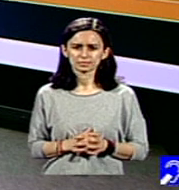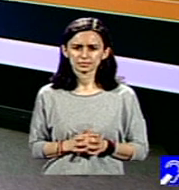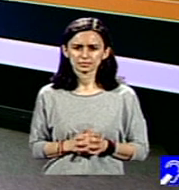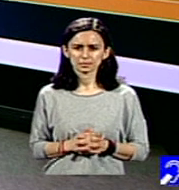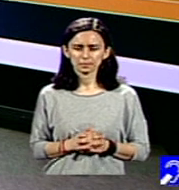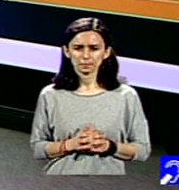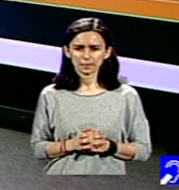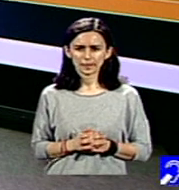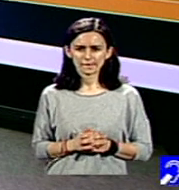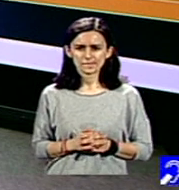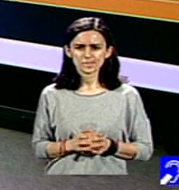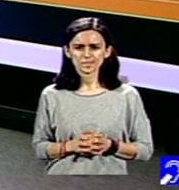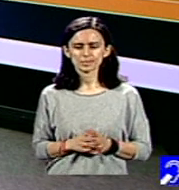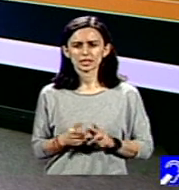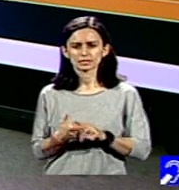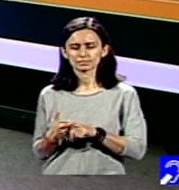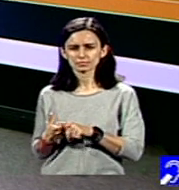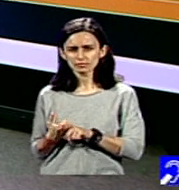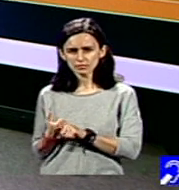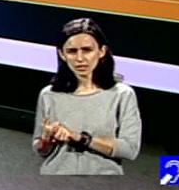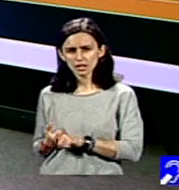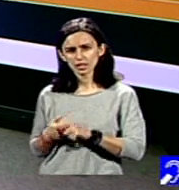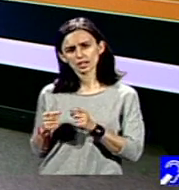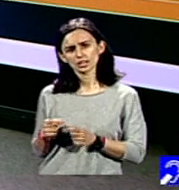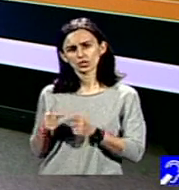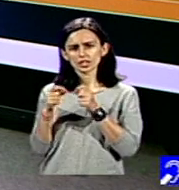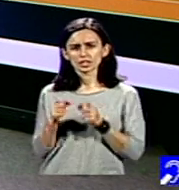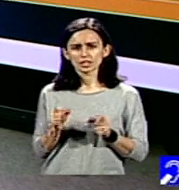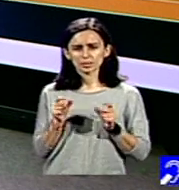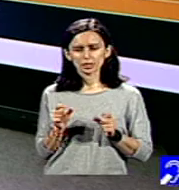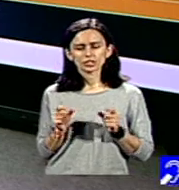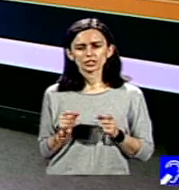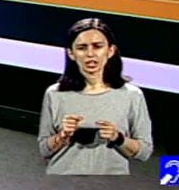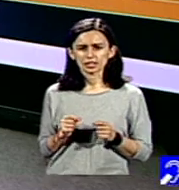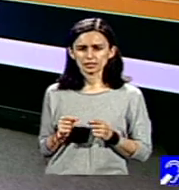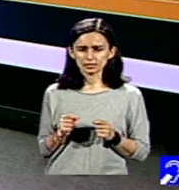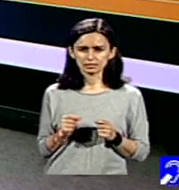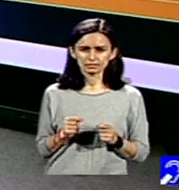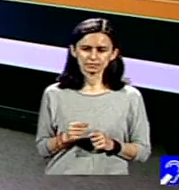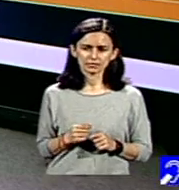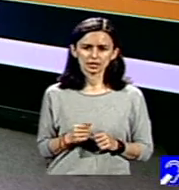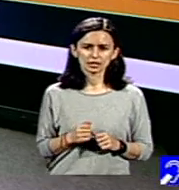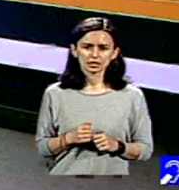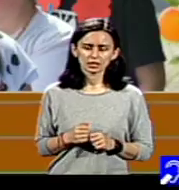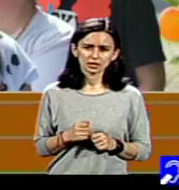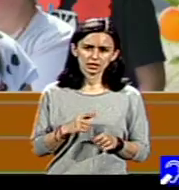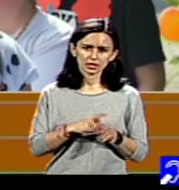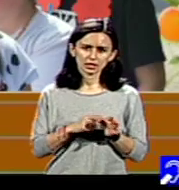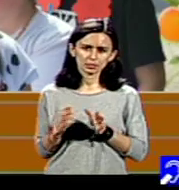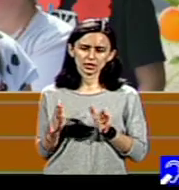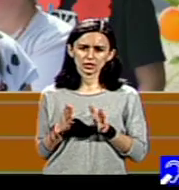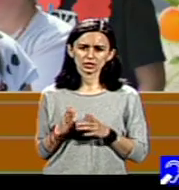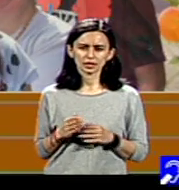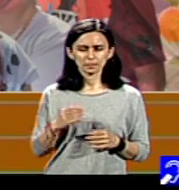Ca să revin la partea de unități protejate, pentru că v întrebat de legislație, în timpul guvernului